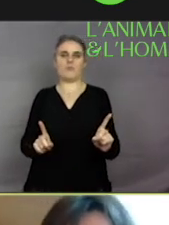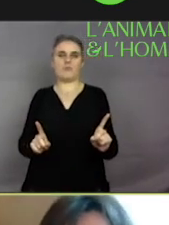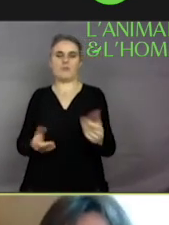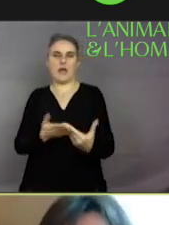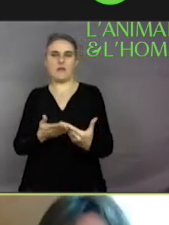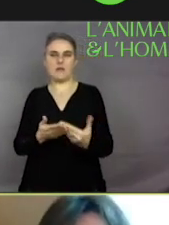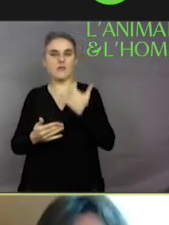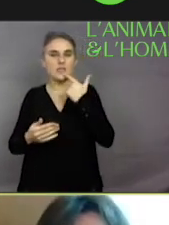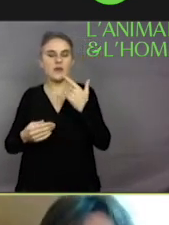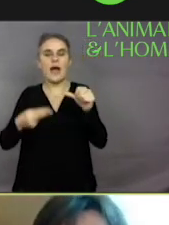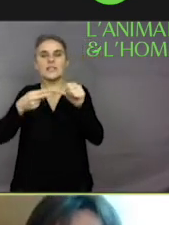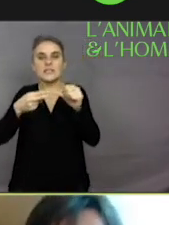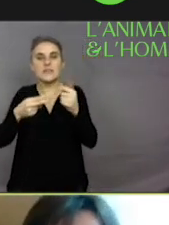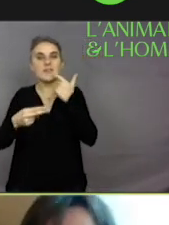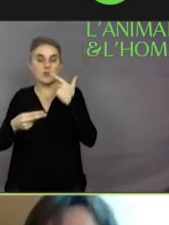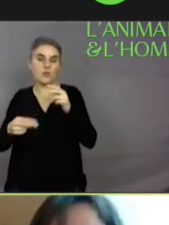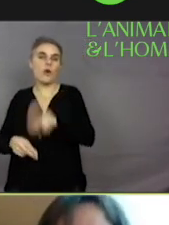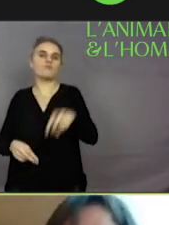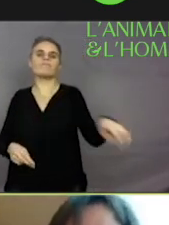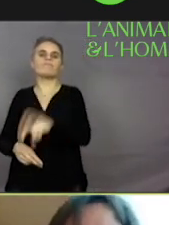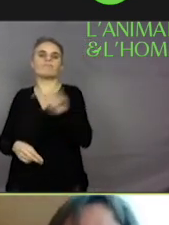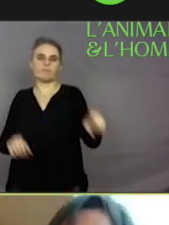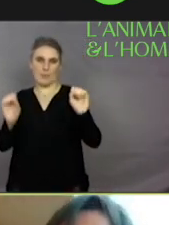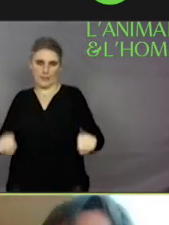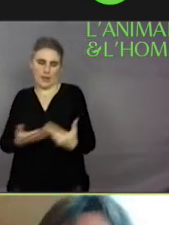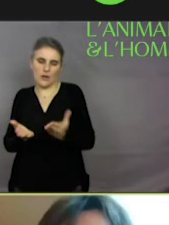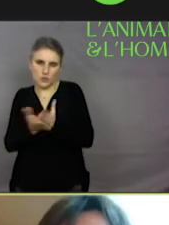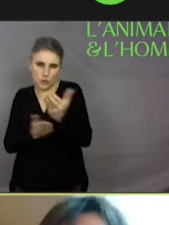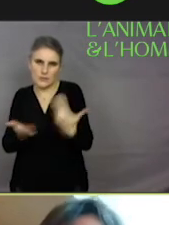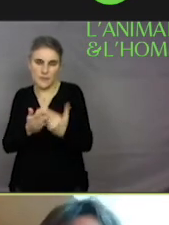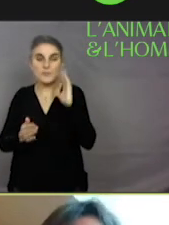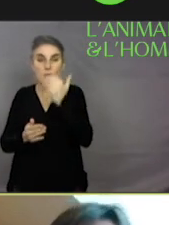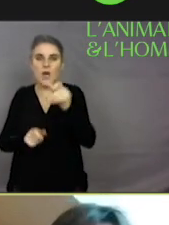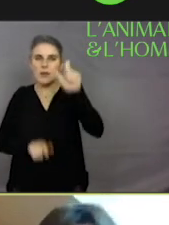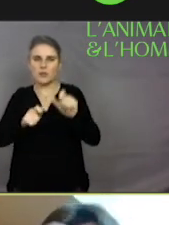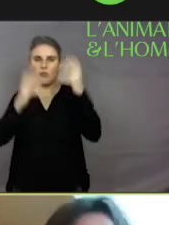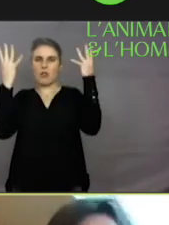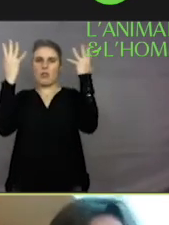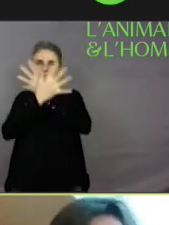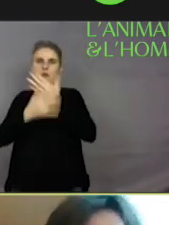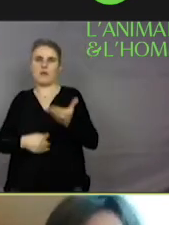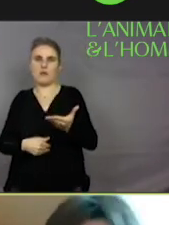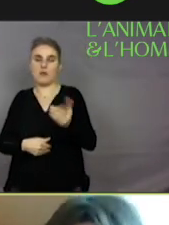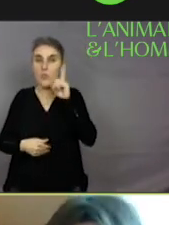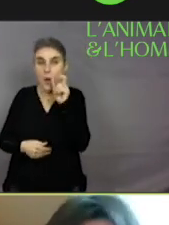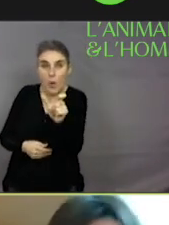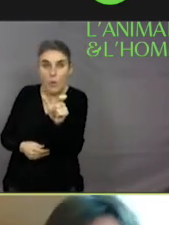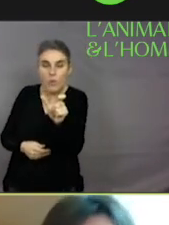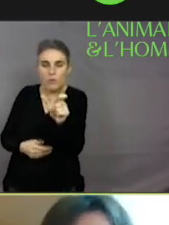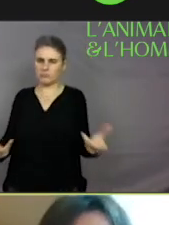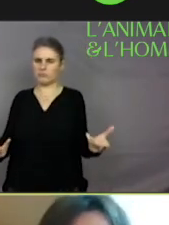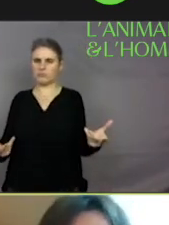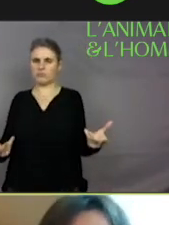'adjectif, ça veut dire qu'on peut les déplacer. Donc, là, il y eu des grosses confusions à cause, vous voyez, d'un mot qui apporte des